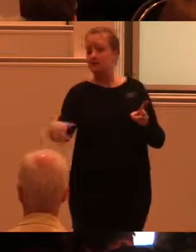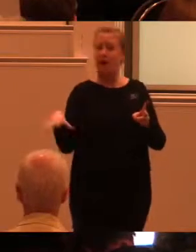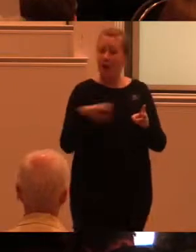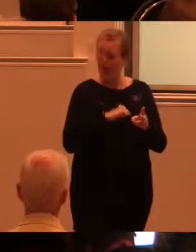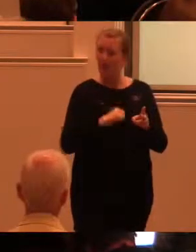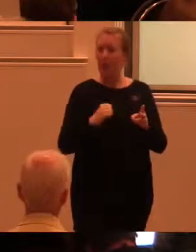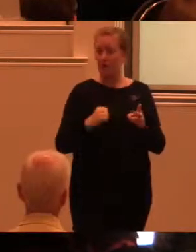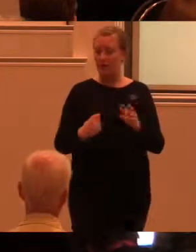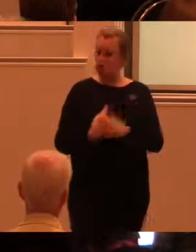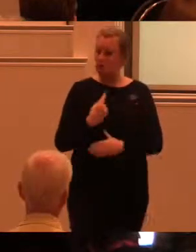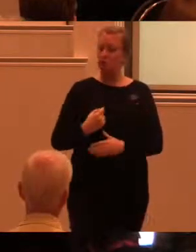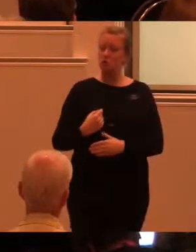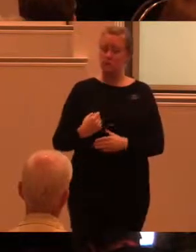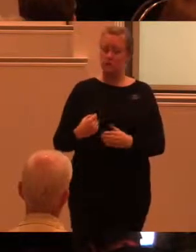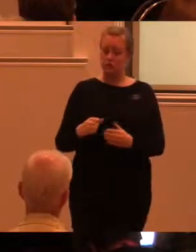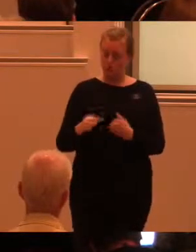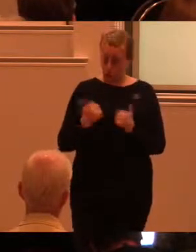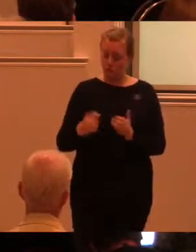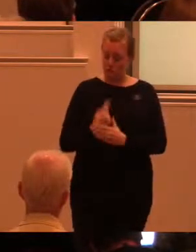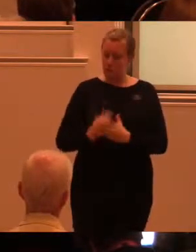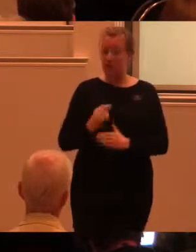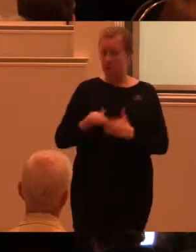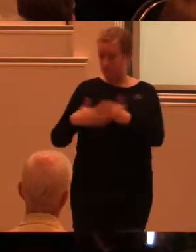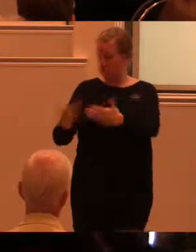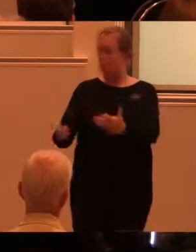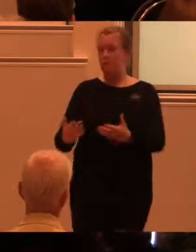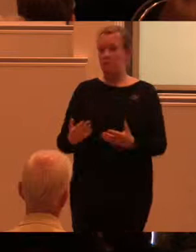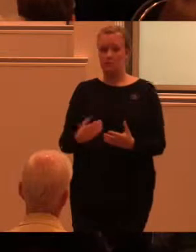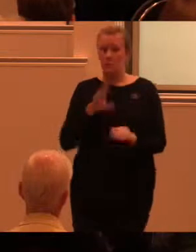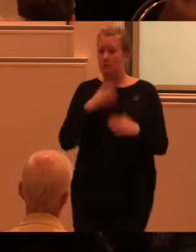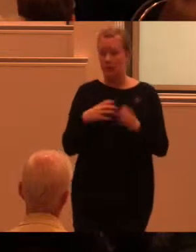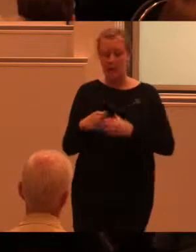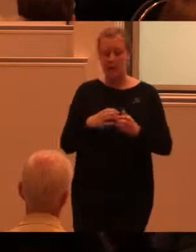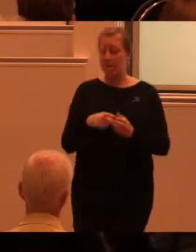möjliga utsträckning utan behov av anpassning eller specialutformning.